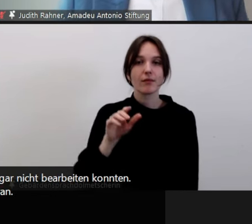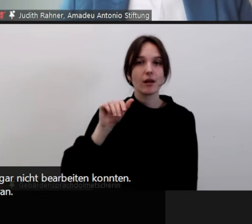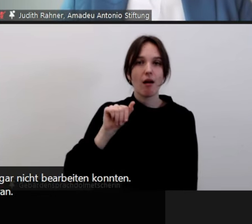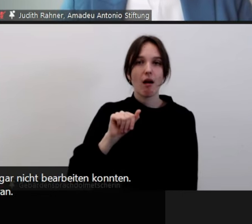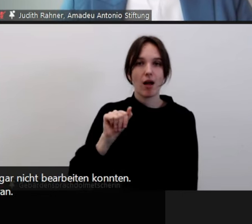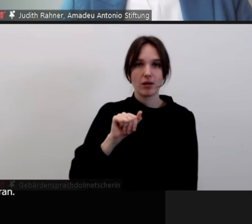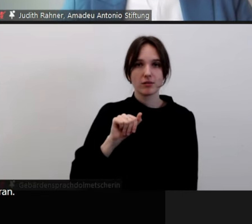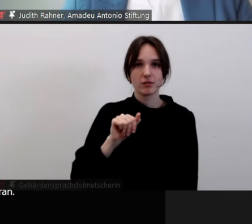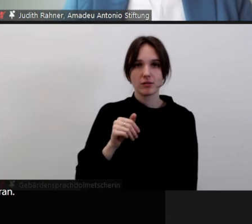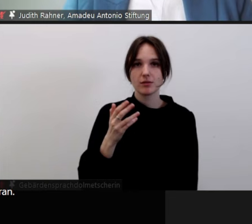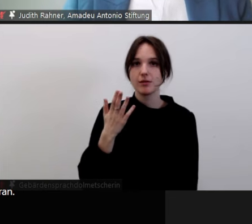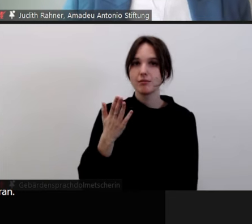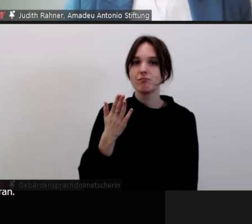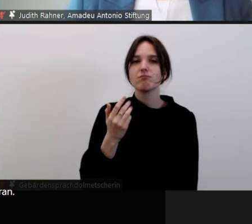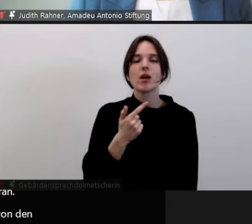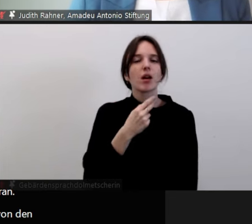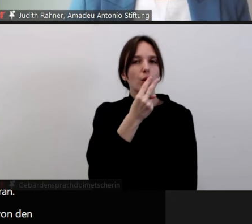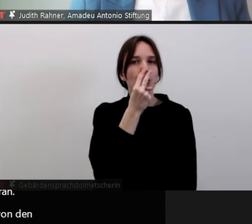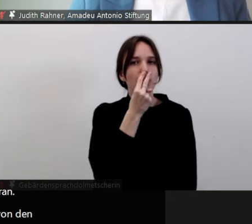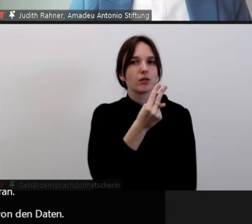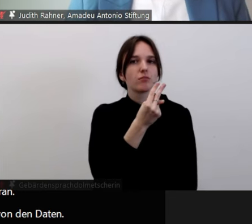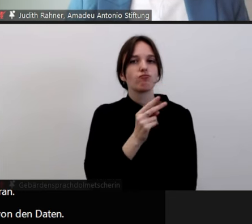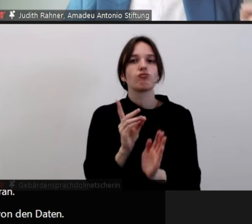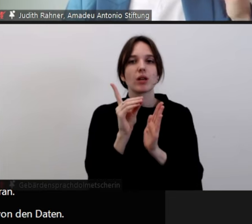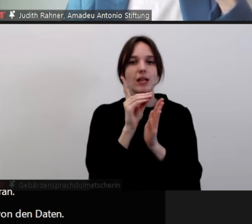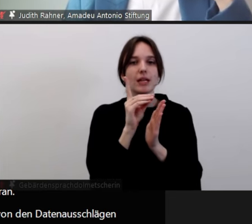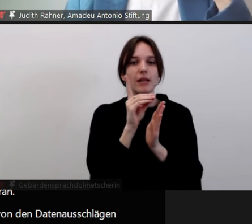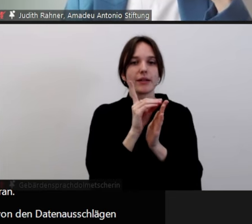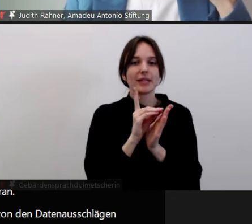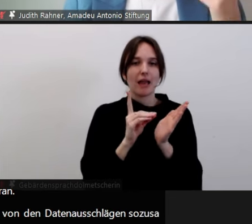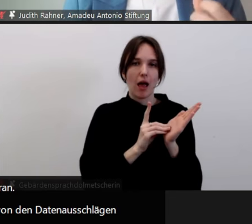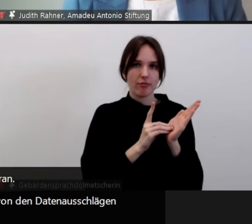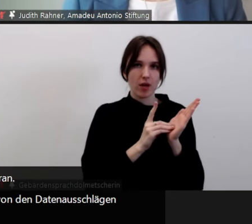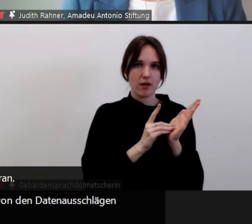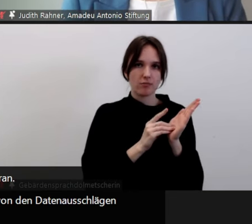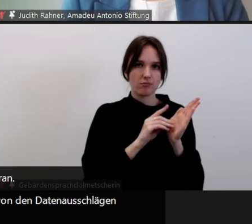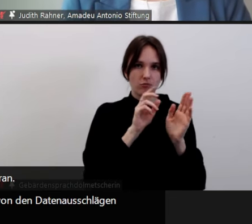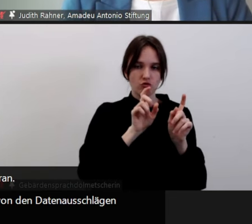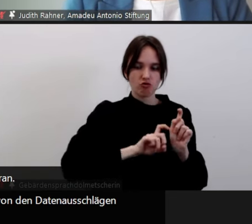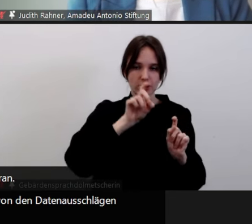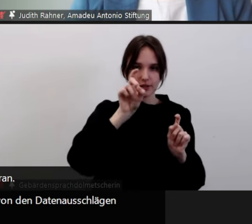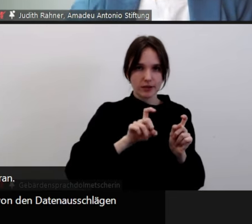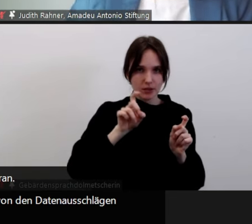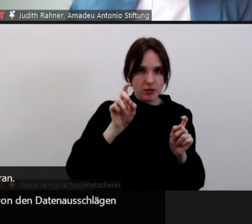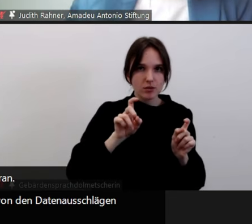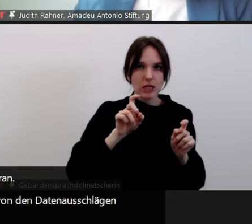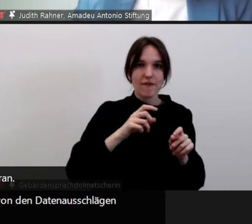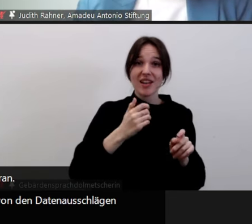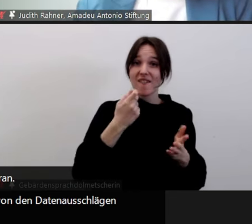sichtbar wird, zumindest von den Datenausschlägen sozusagen gegenüber so sonstigen